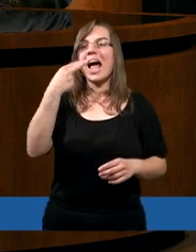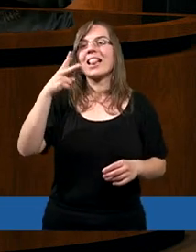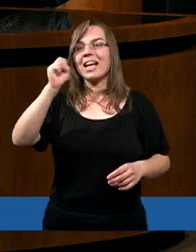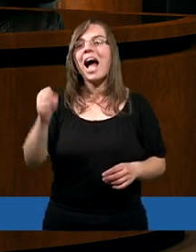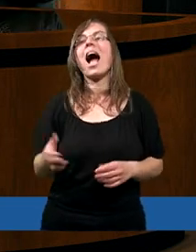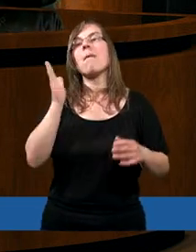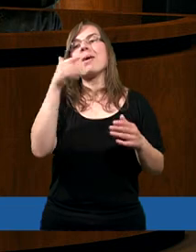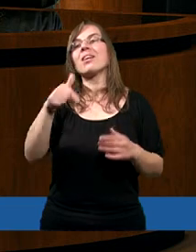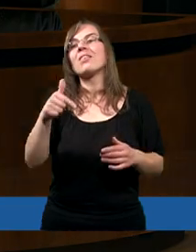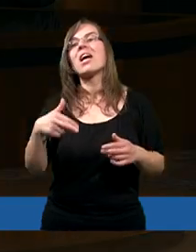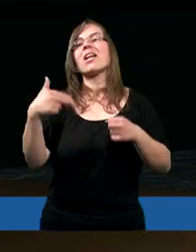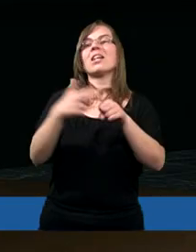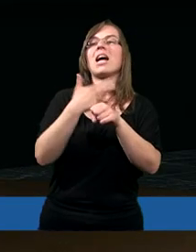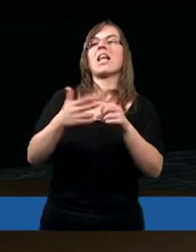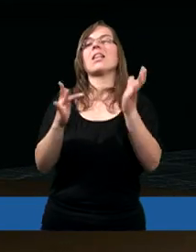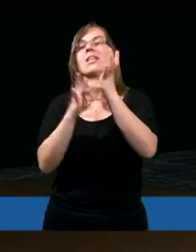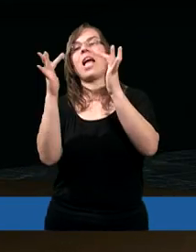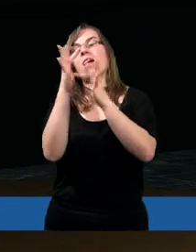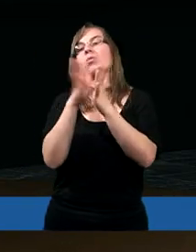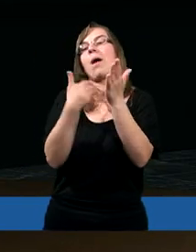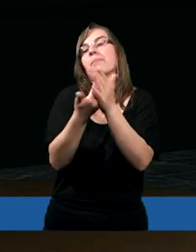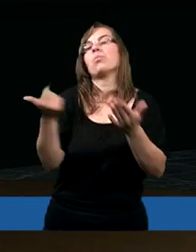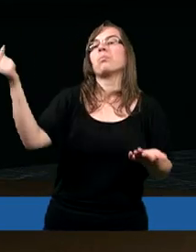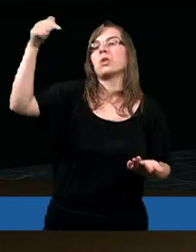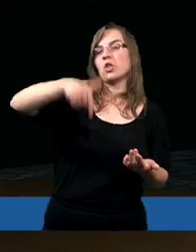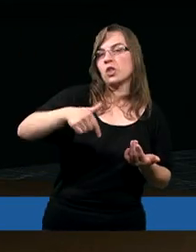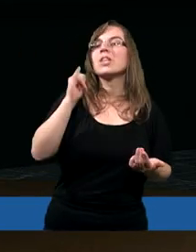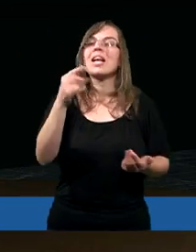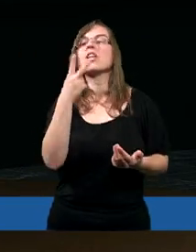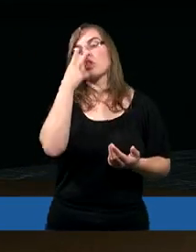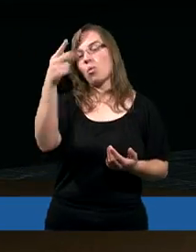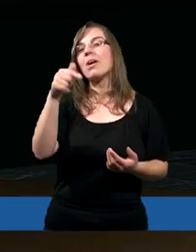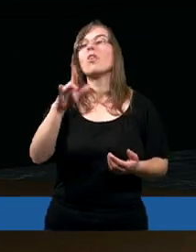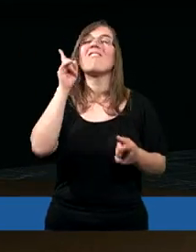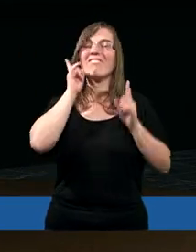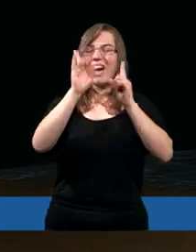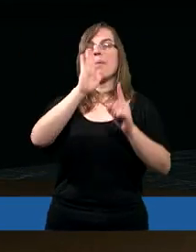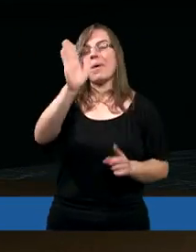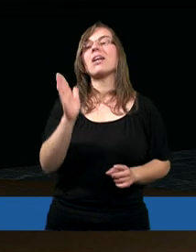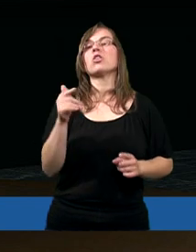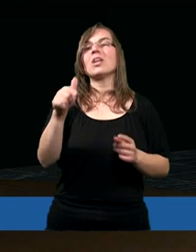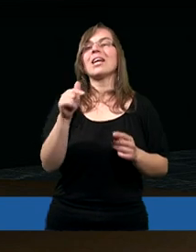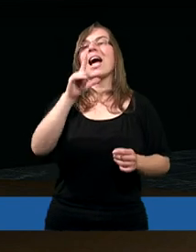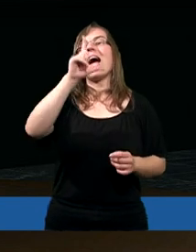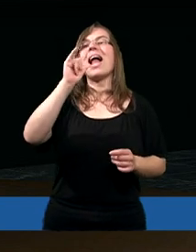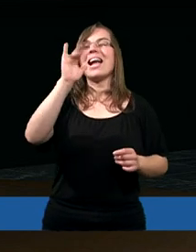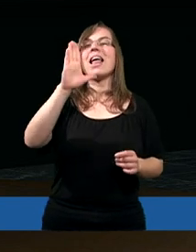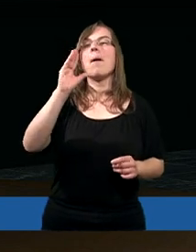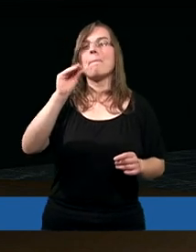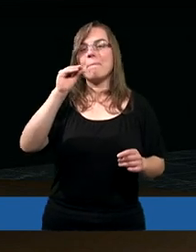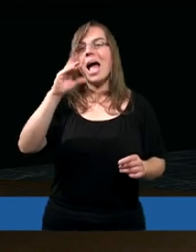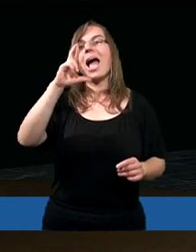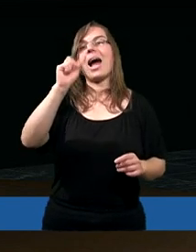to będzie wtedy, kiedy Jezus przyjdzie i Go zobaczymy. To będzie faktycznie już ta literalna